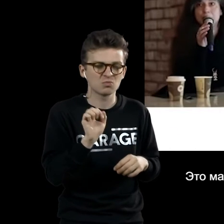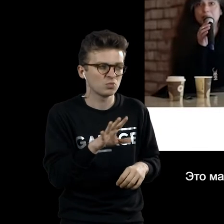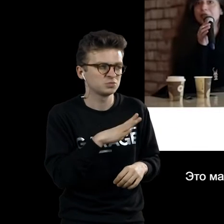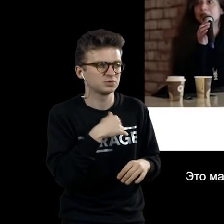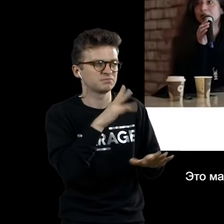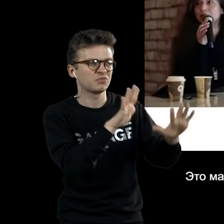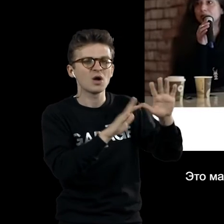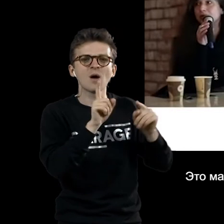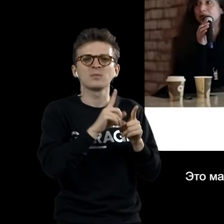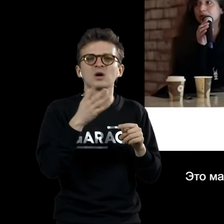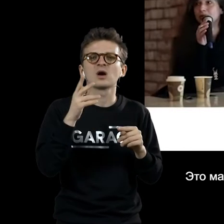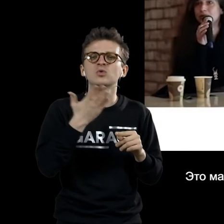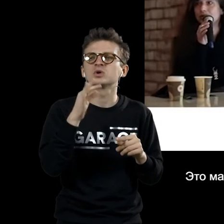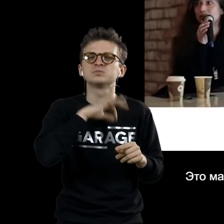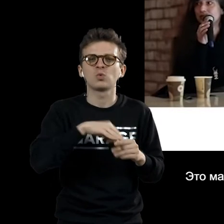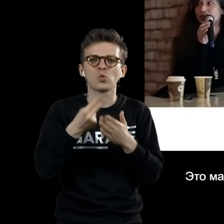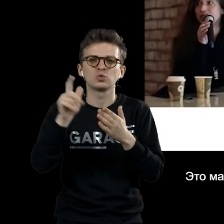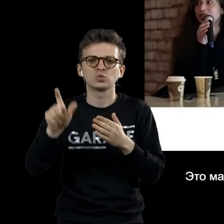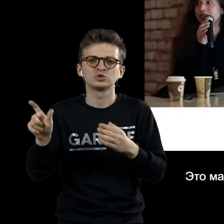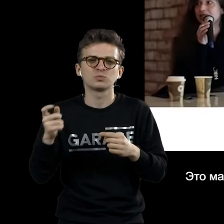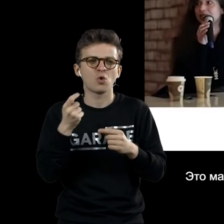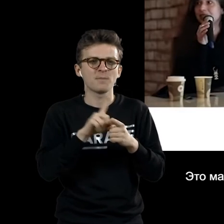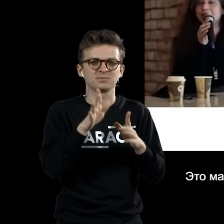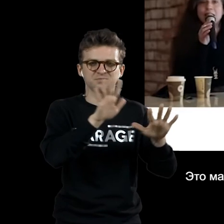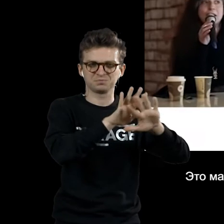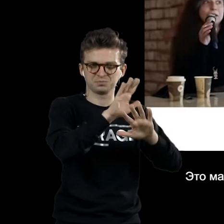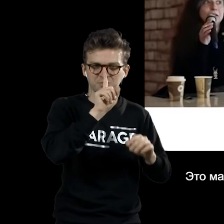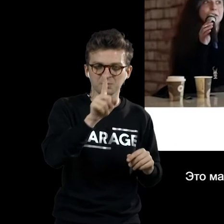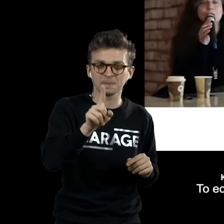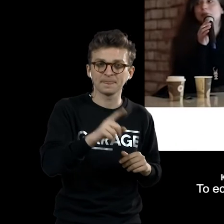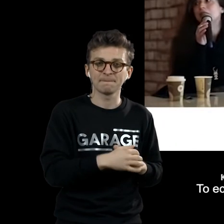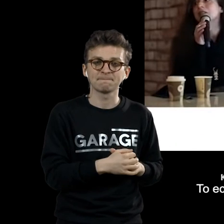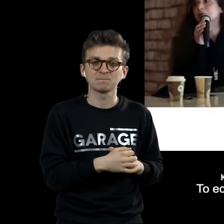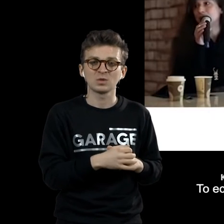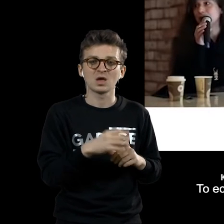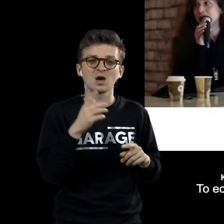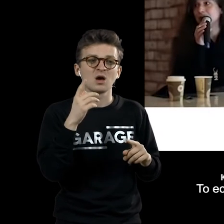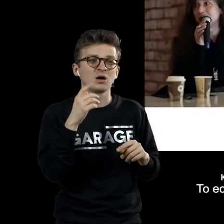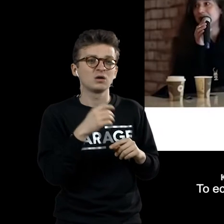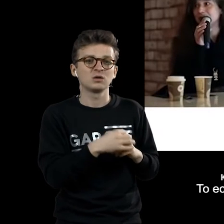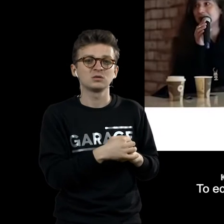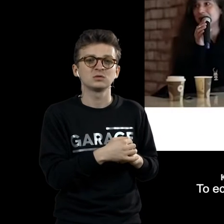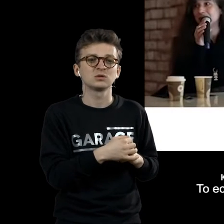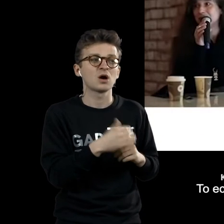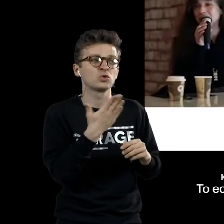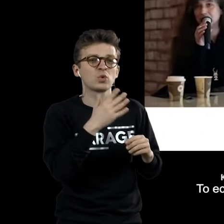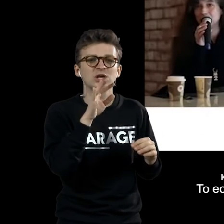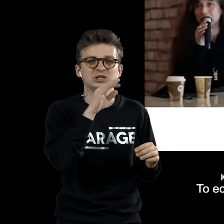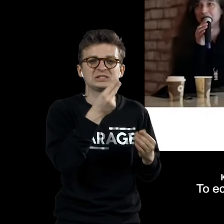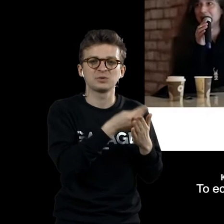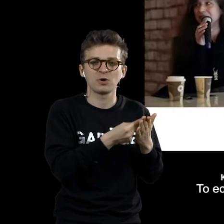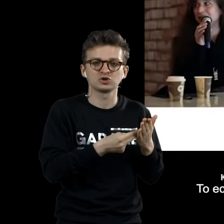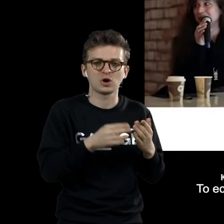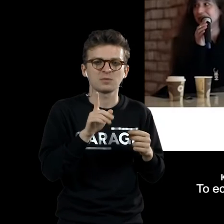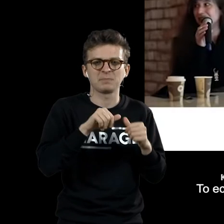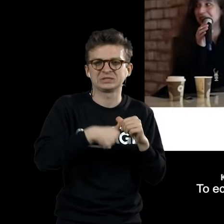манекены, которые использовали художники, вот такие шарнирные, да, которые Декирико очень любил изображать, например. То есть это такой